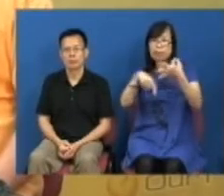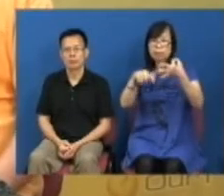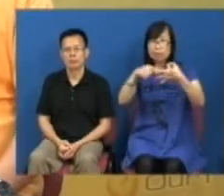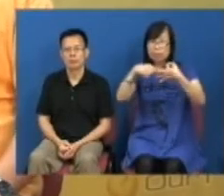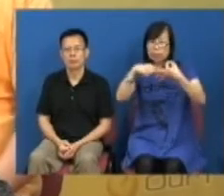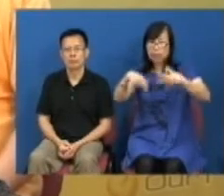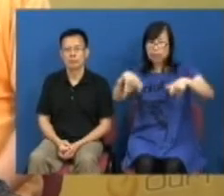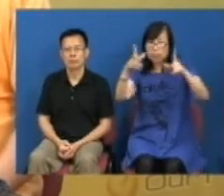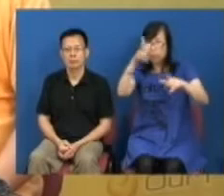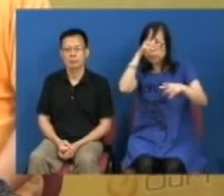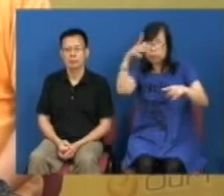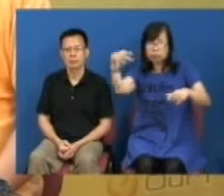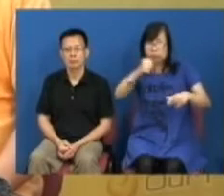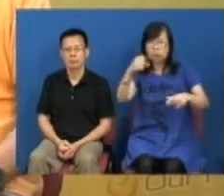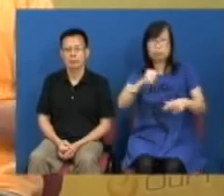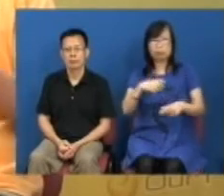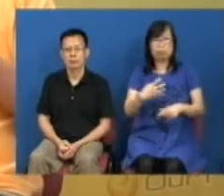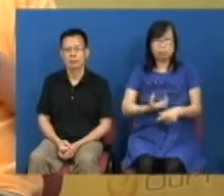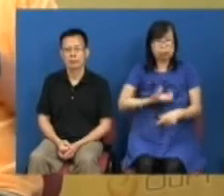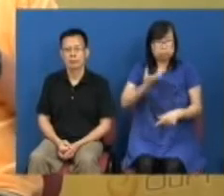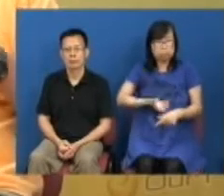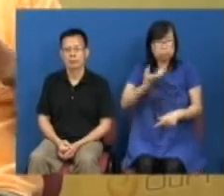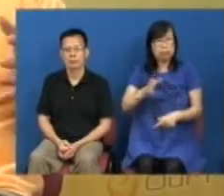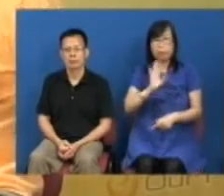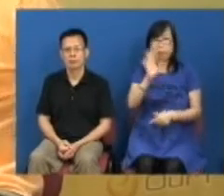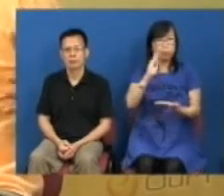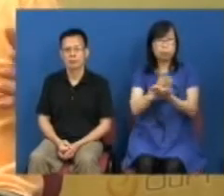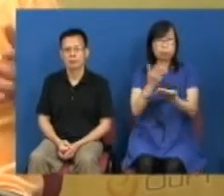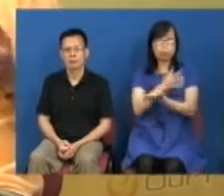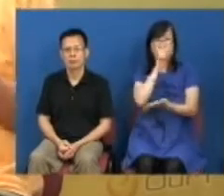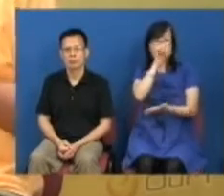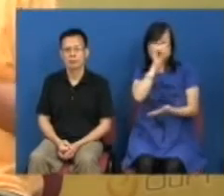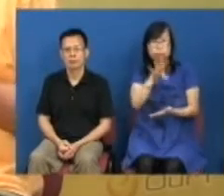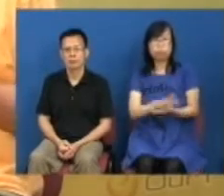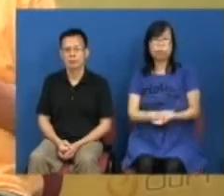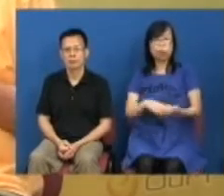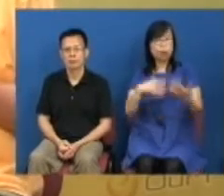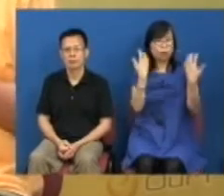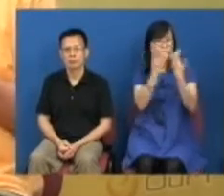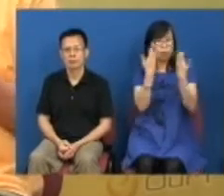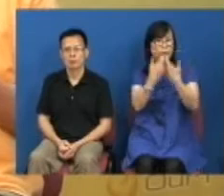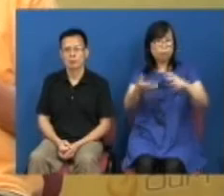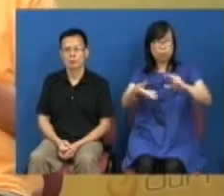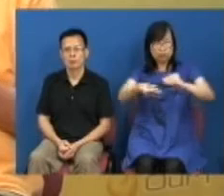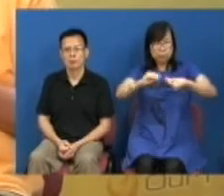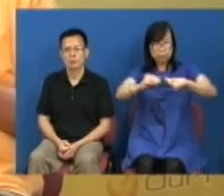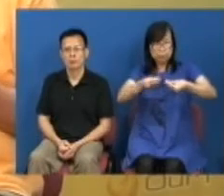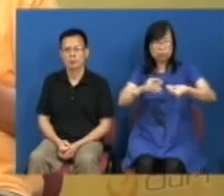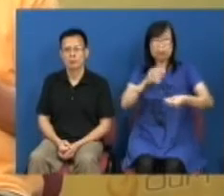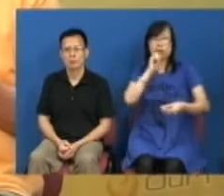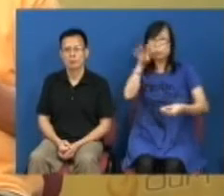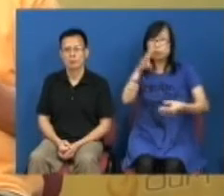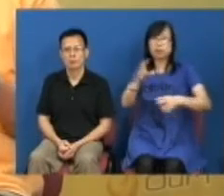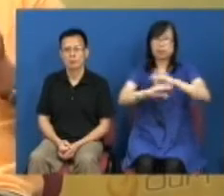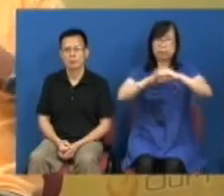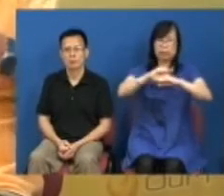很气愤甚至乎不尝试跟你说道理他数扣票就硬地跟建制派在